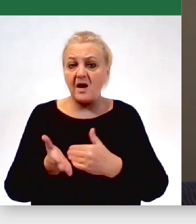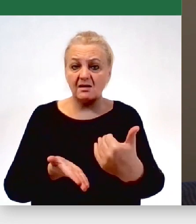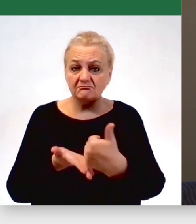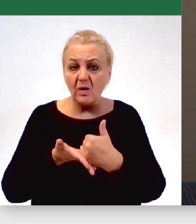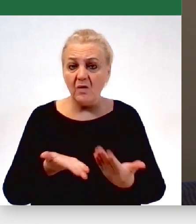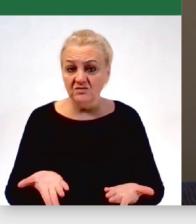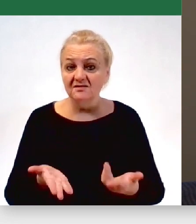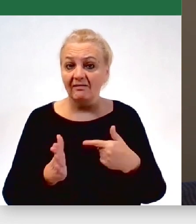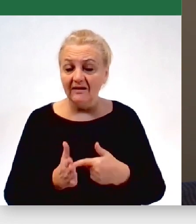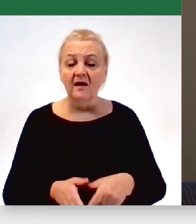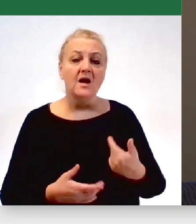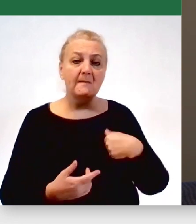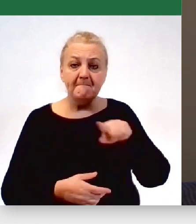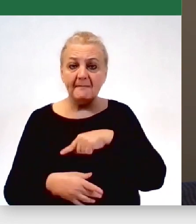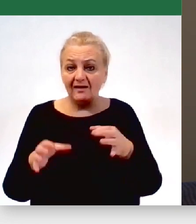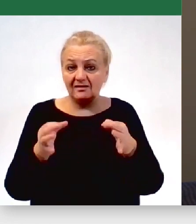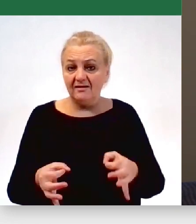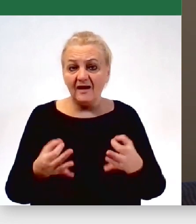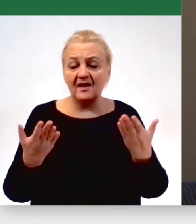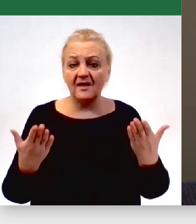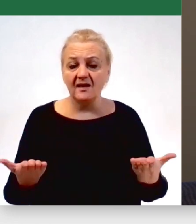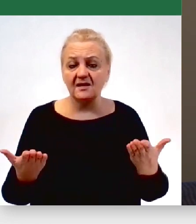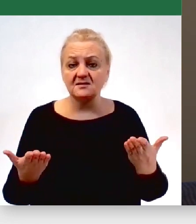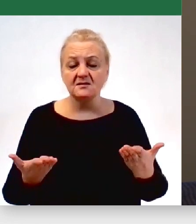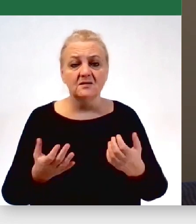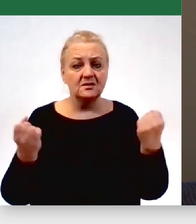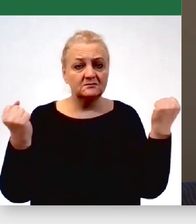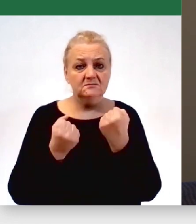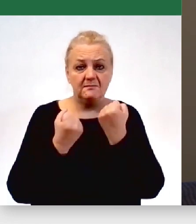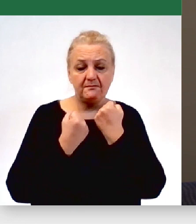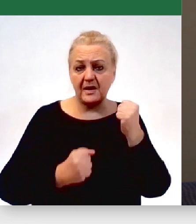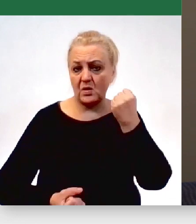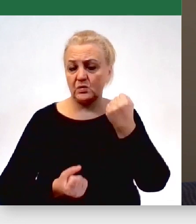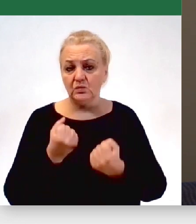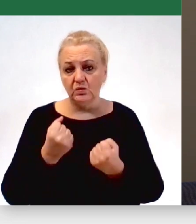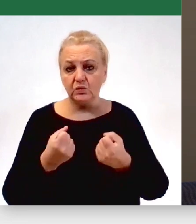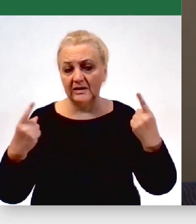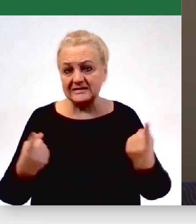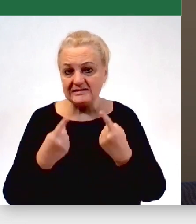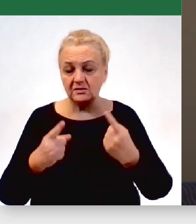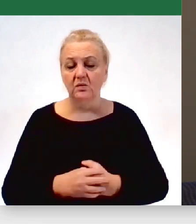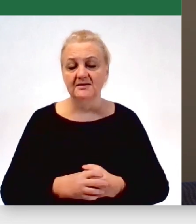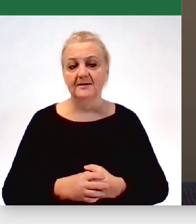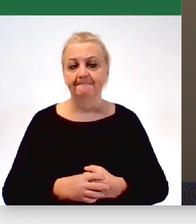I znaleźliśmy się naprawdę w bardzo trudnej sytuacji.